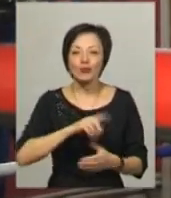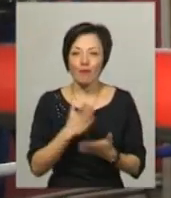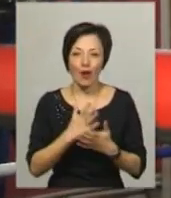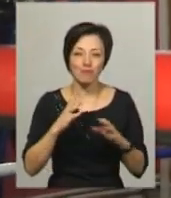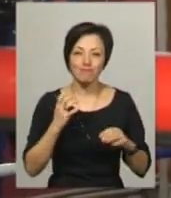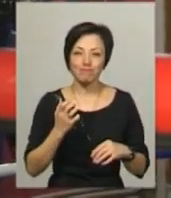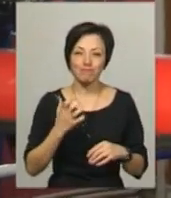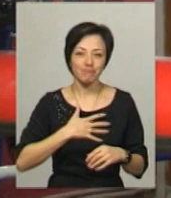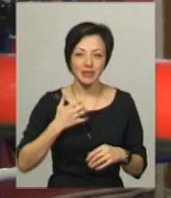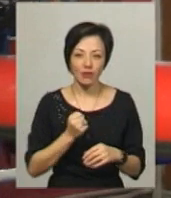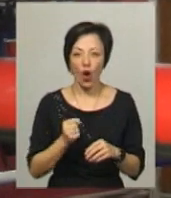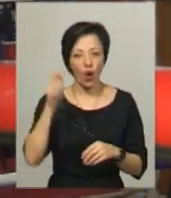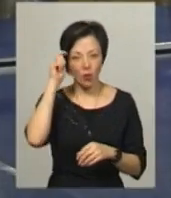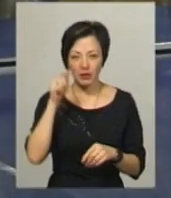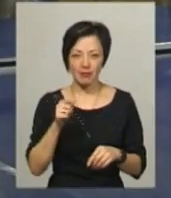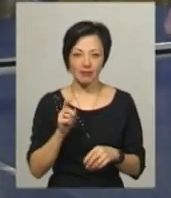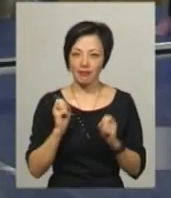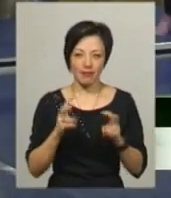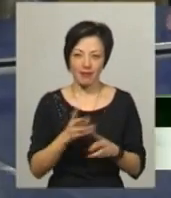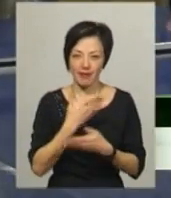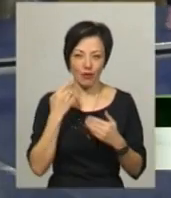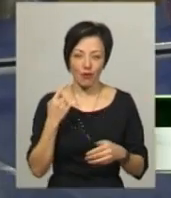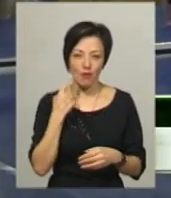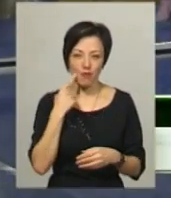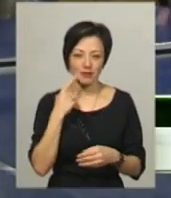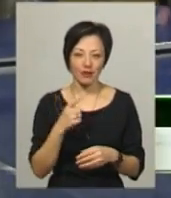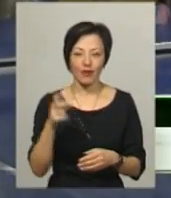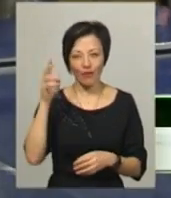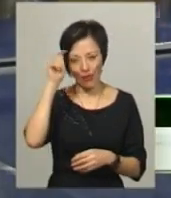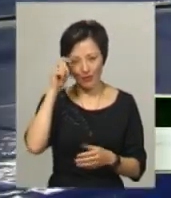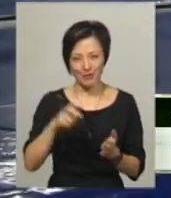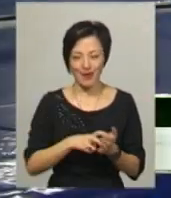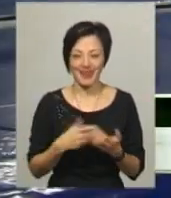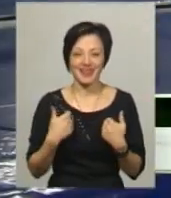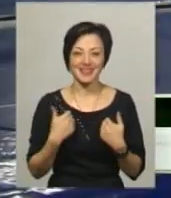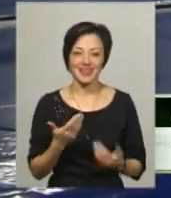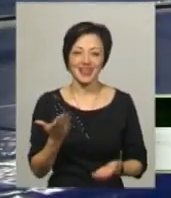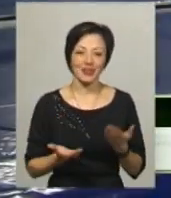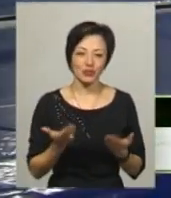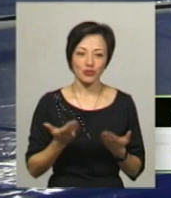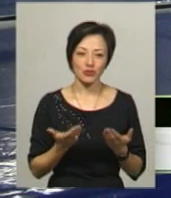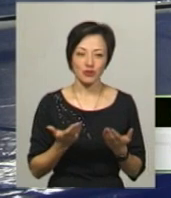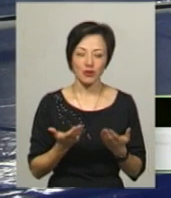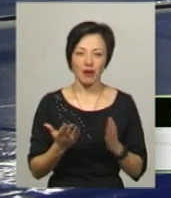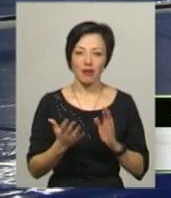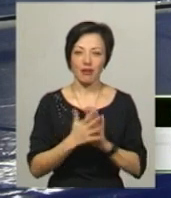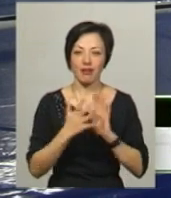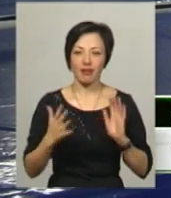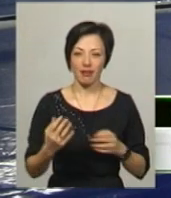Каже, ніхто з хлопців не ризикує ображати. Мене бояться. Якщо обізвод, то